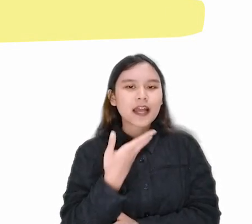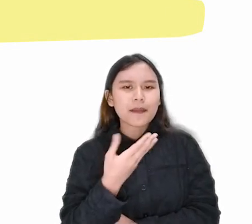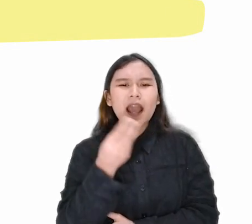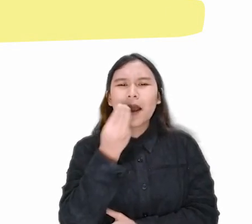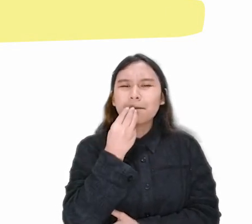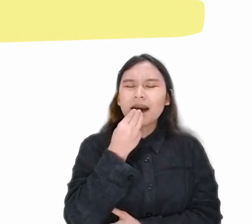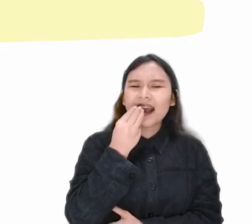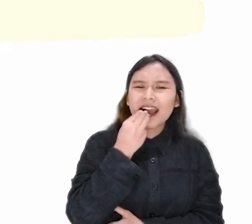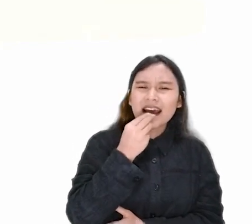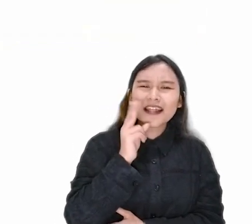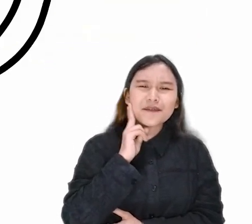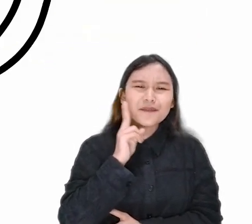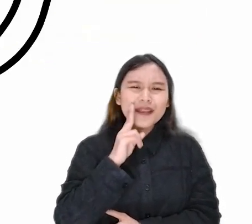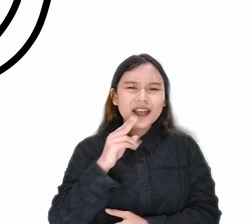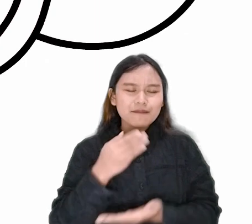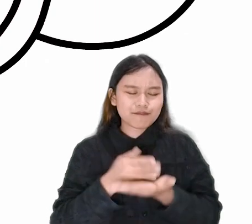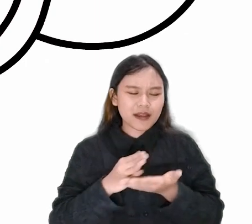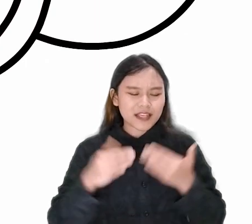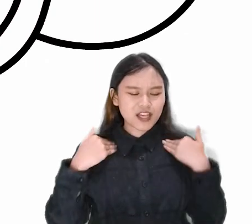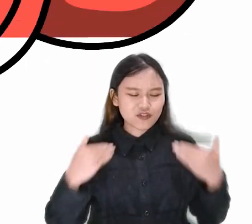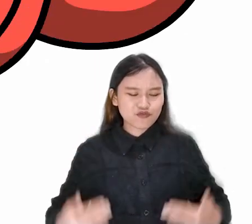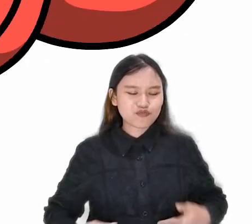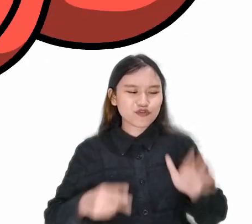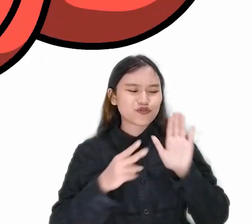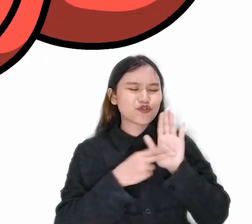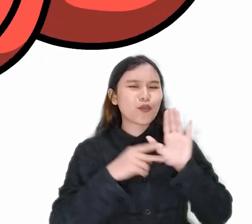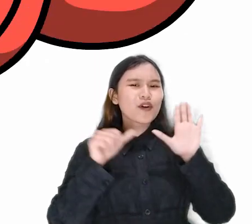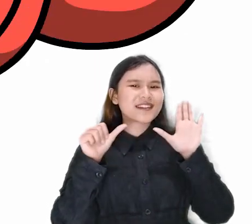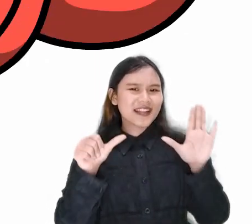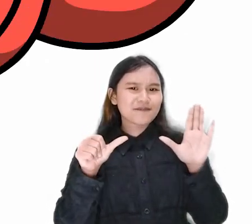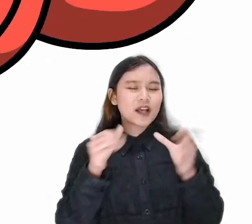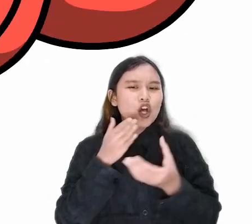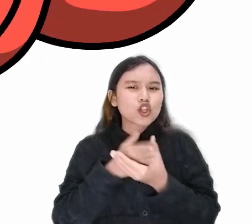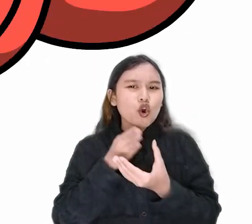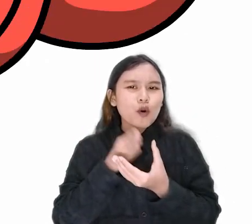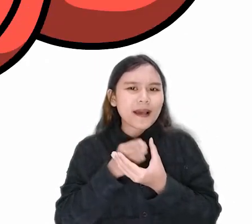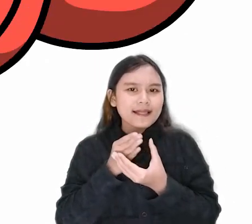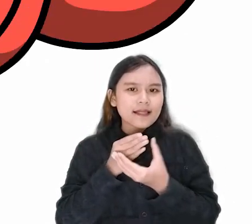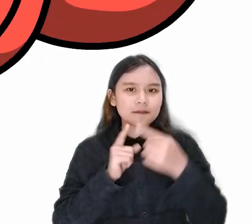bagian tubuh bagian yang ke enam Tomat